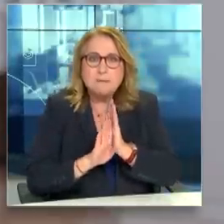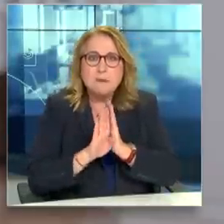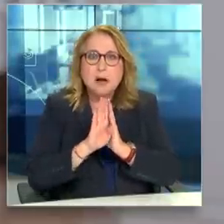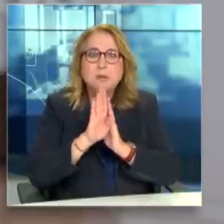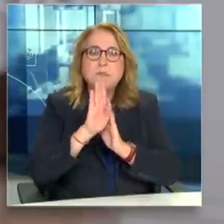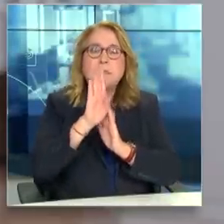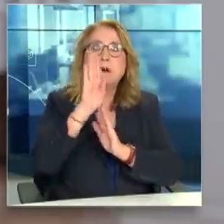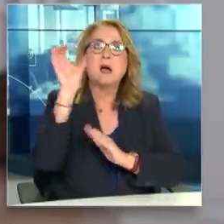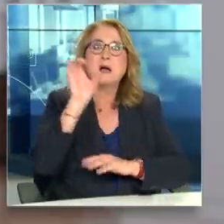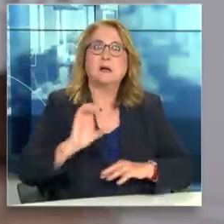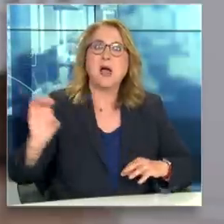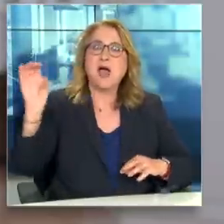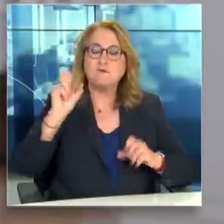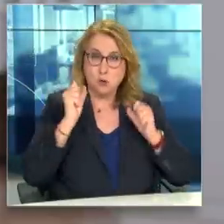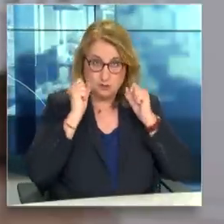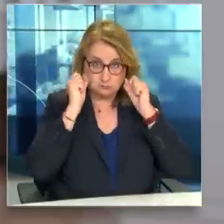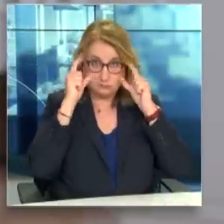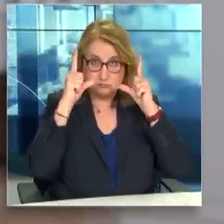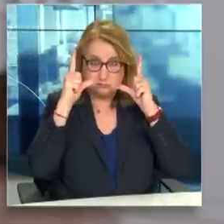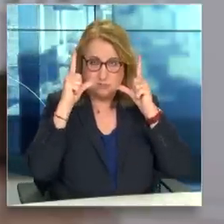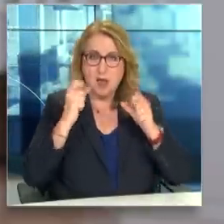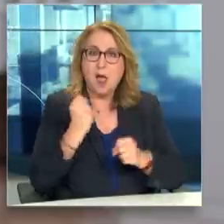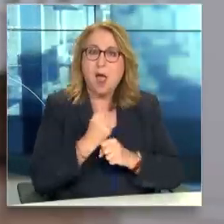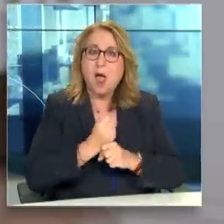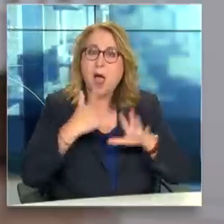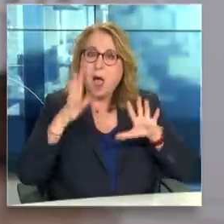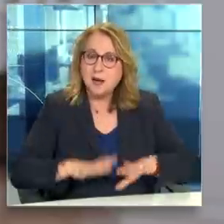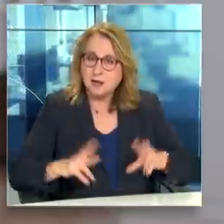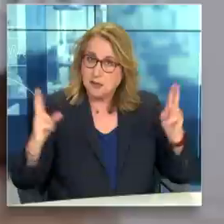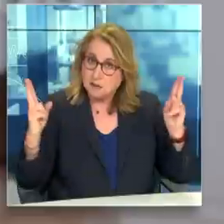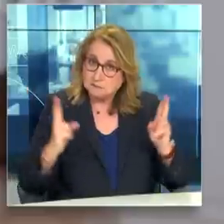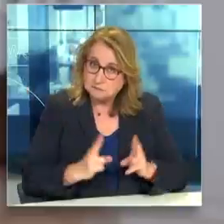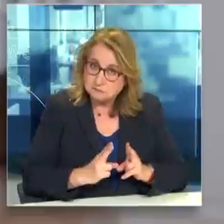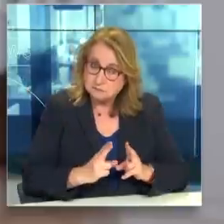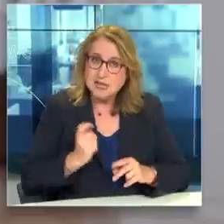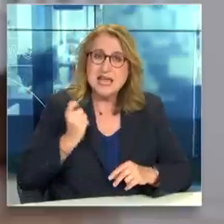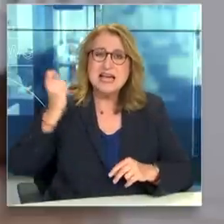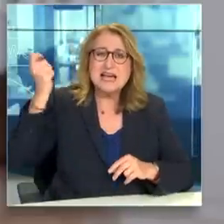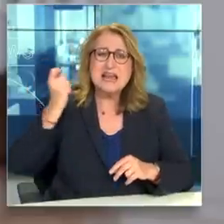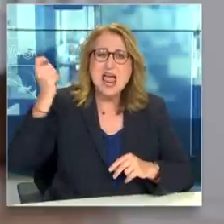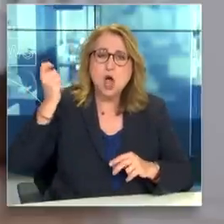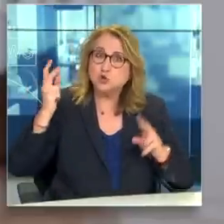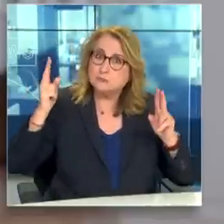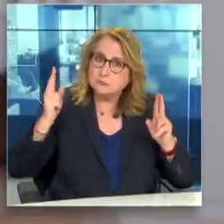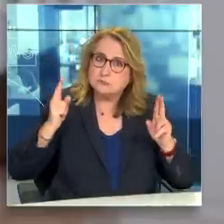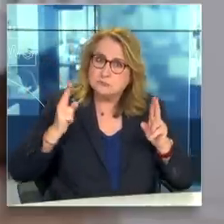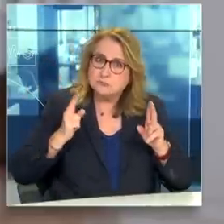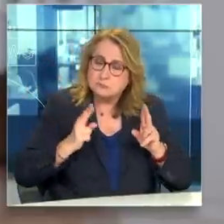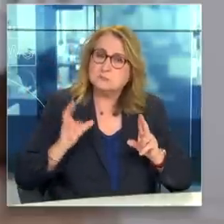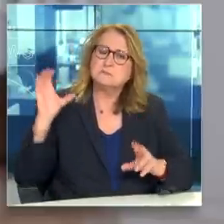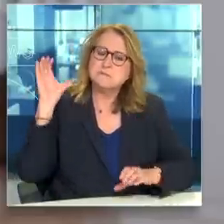μείωση της ανεργίας και του δημοσίου χρέους στην Ήπειρο. Καταγράφοντας παράλληλα, συνεχή ρεκόρ σε επενδύσεις,